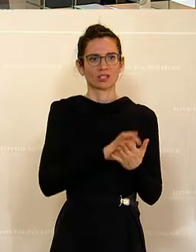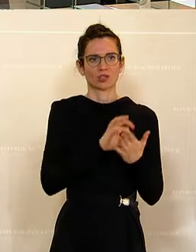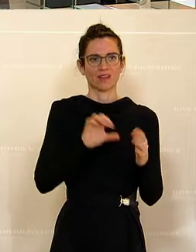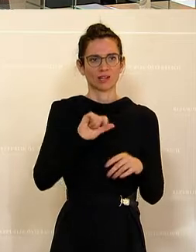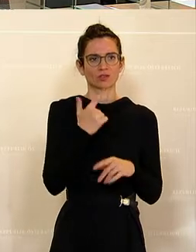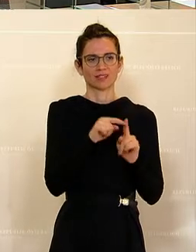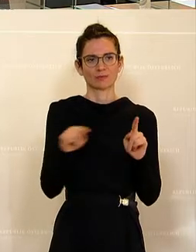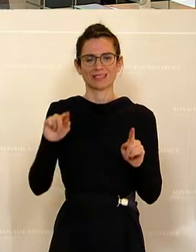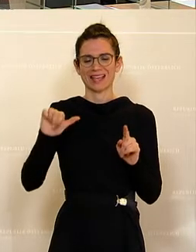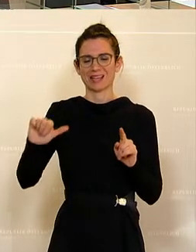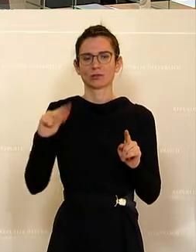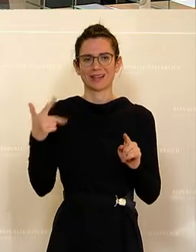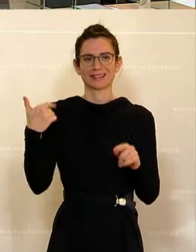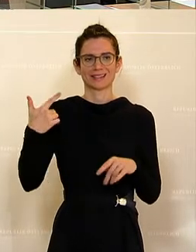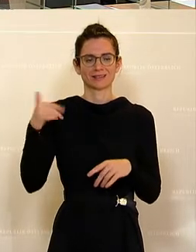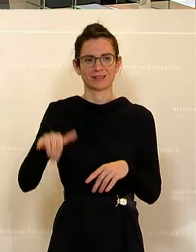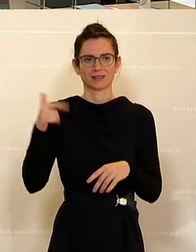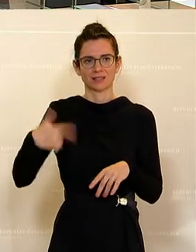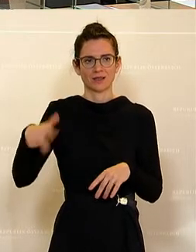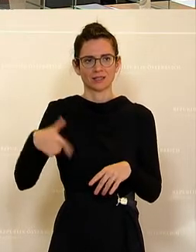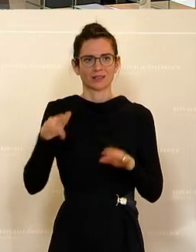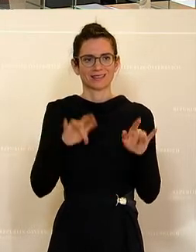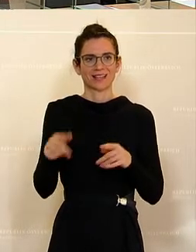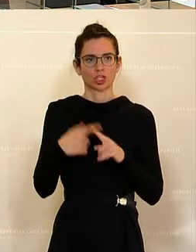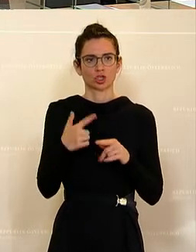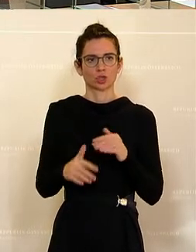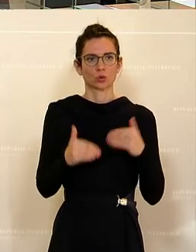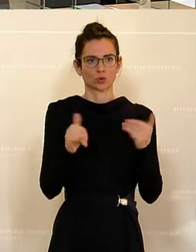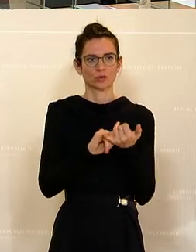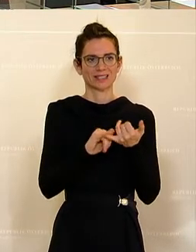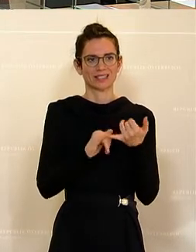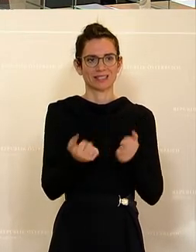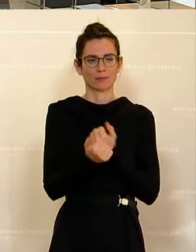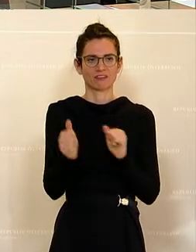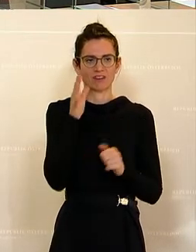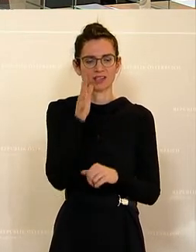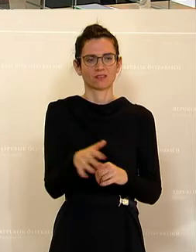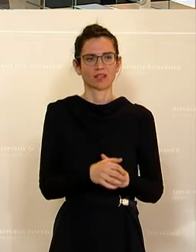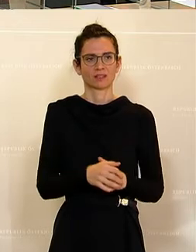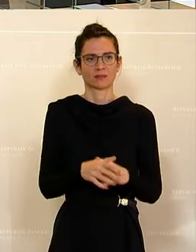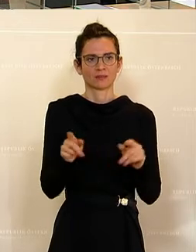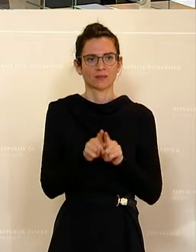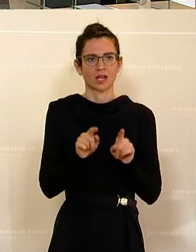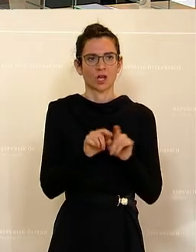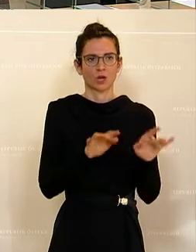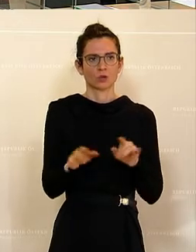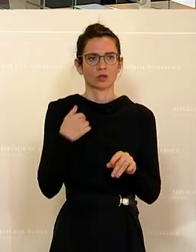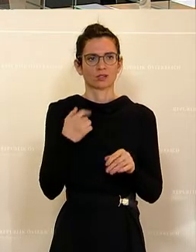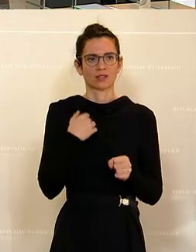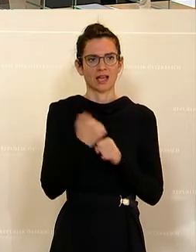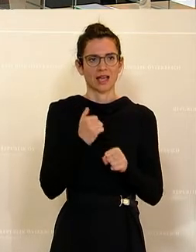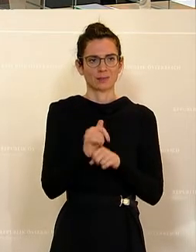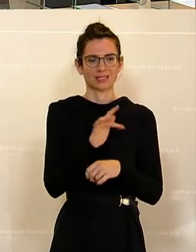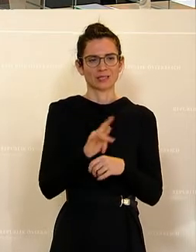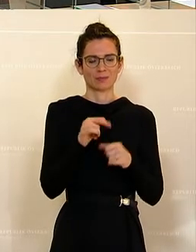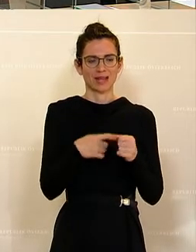bis 31. Jänner 2022 von den Stundungszinsen befreit werden. Der zweite wesentliche Bereich sind die Arbeitsplatzpauschalen